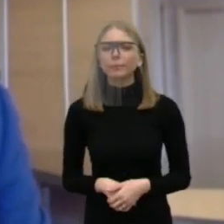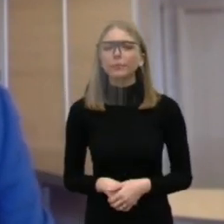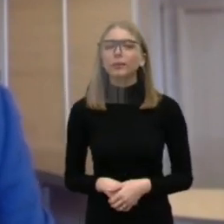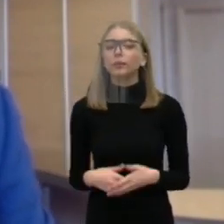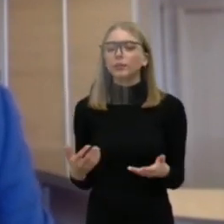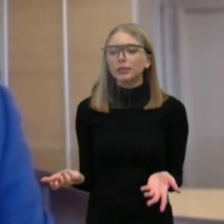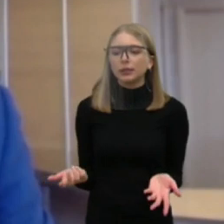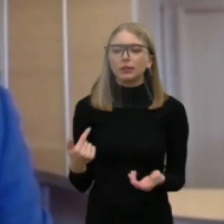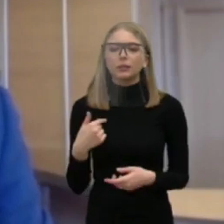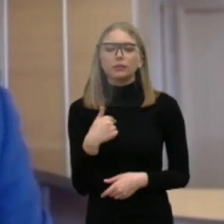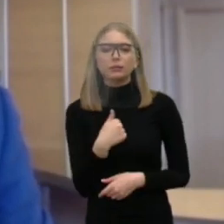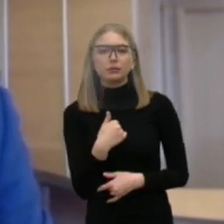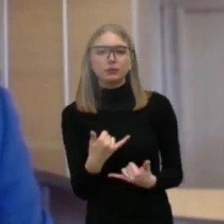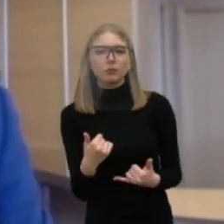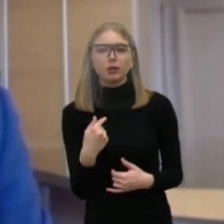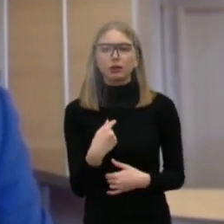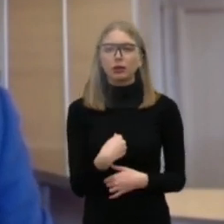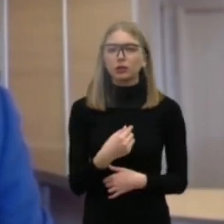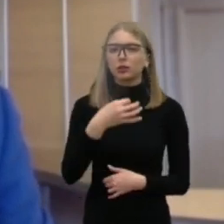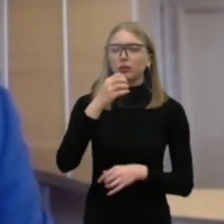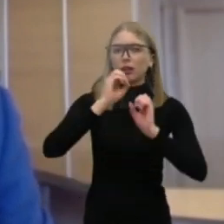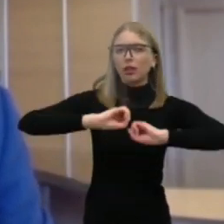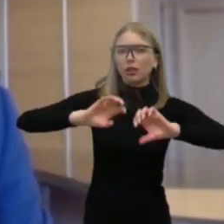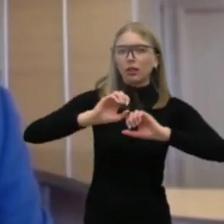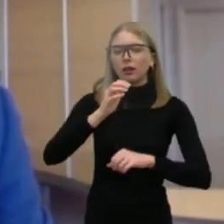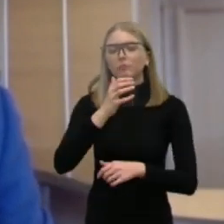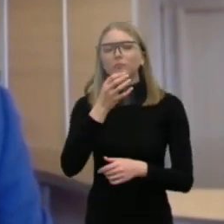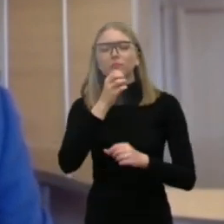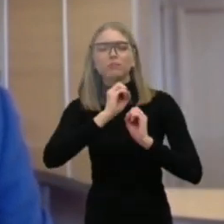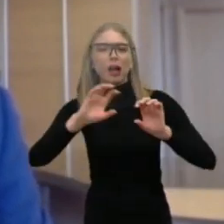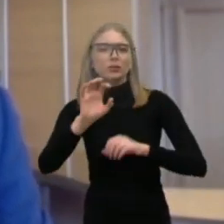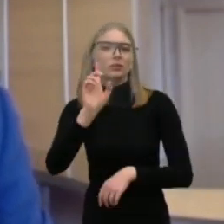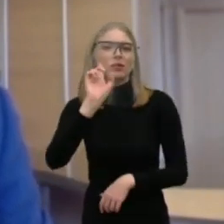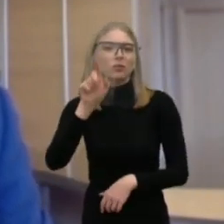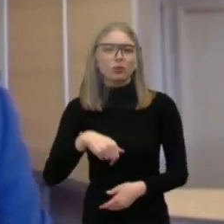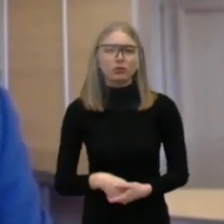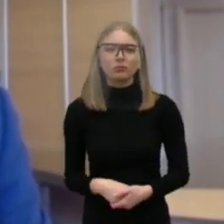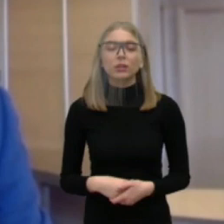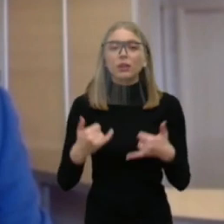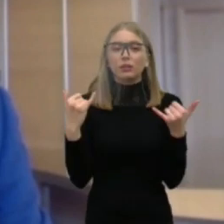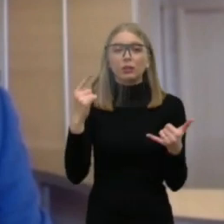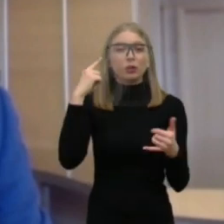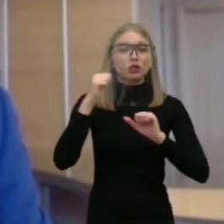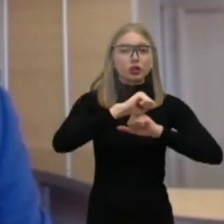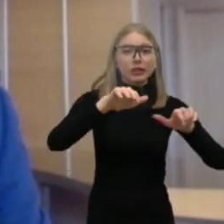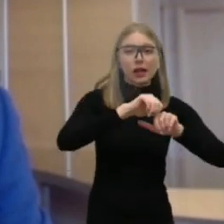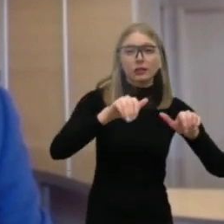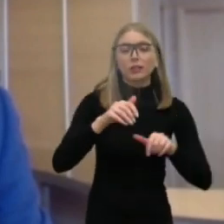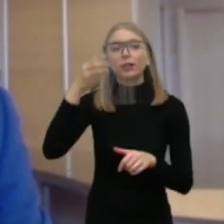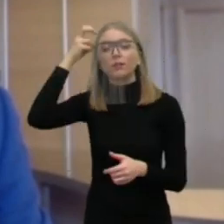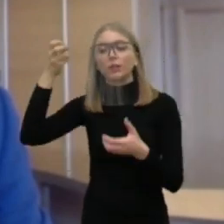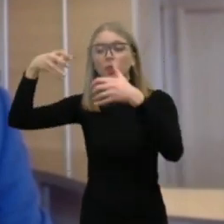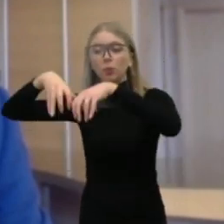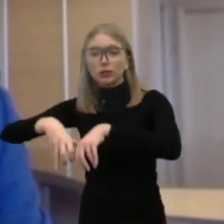Nenoriu aš šią skaluoti šitų dalykų daug pastaruoju metu ir vyrausybės valandoje, ir žiniaspėdoje diskusijos,